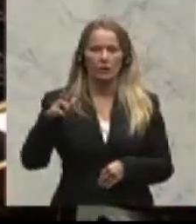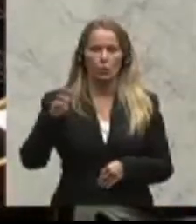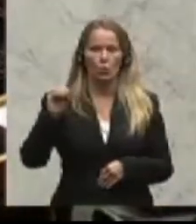Ende. Jetzt